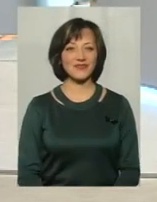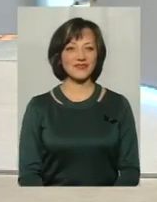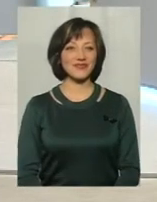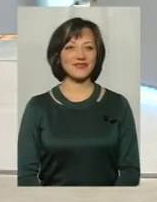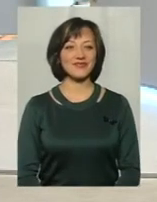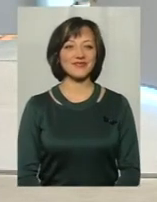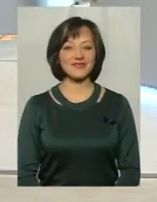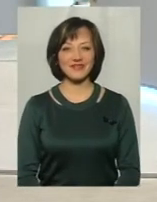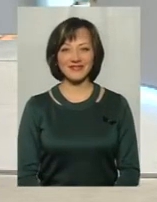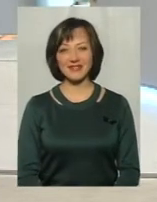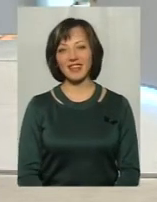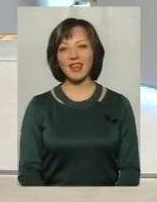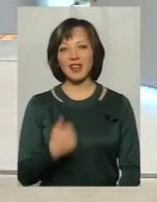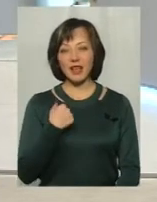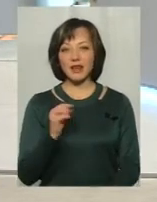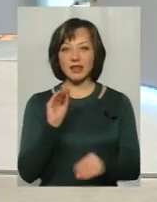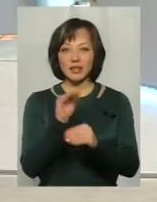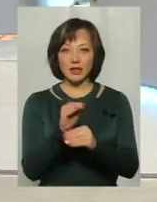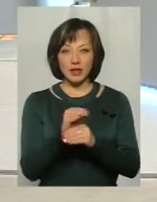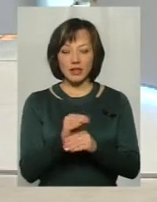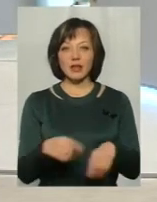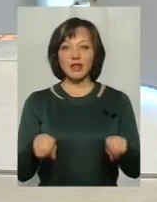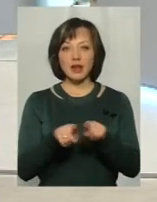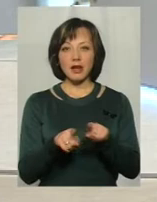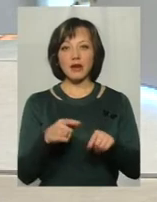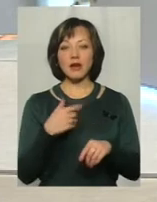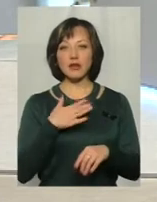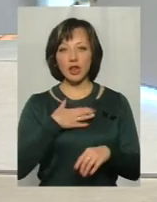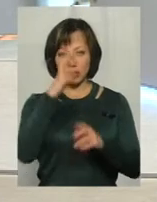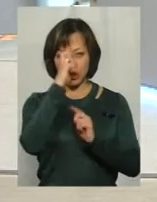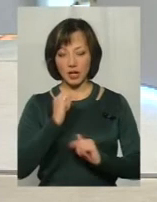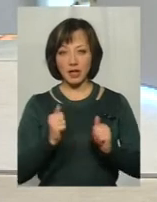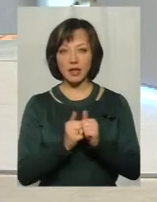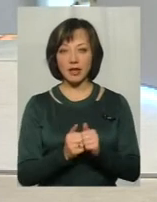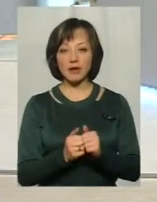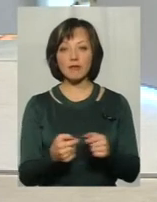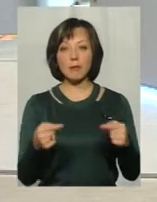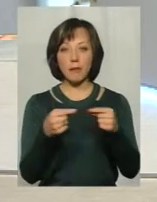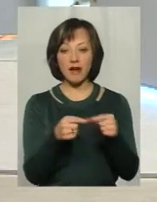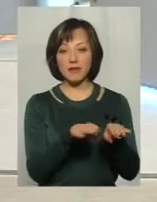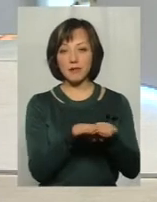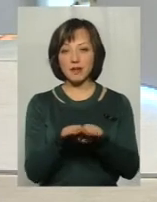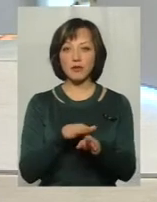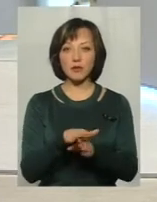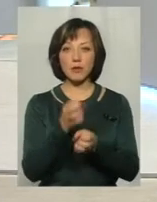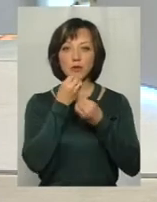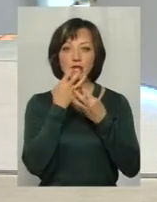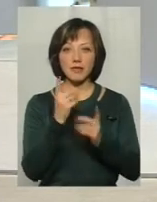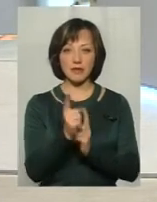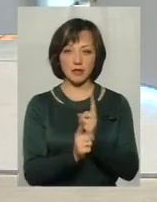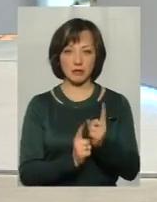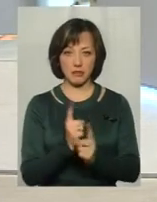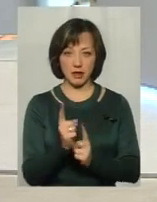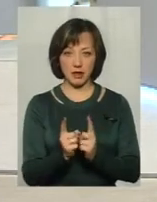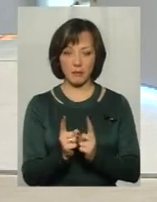Я тут добавлю, так, хочу сказати, що в нашій країні тут в певній мірі відбуваються сьогодні, як на мене, позитивні зміни.